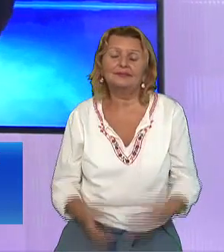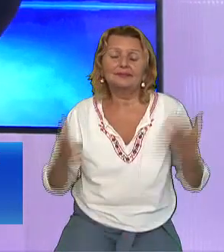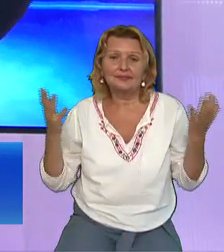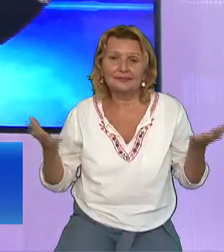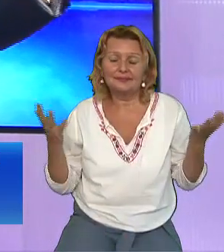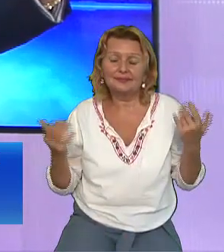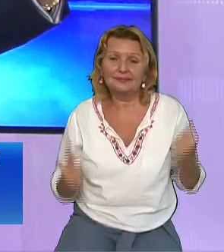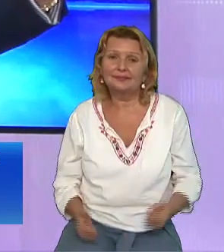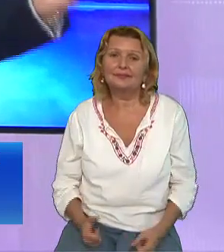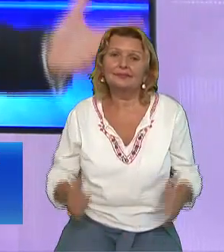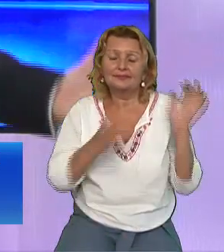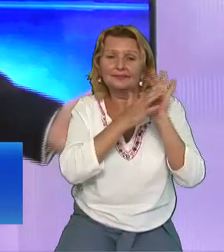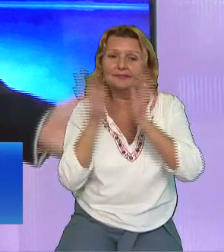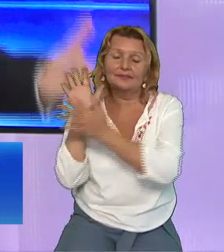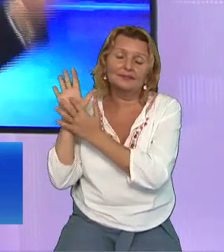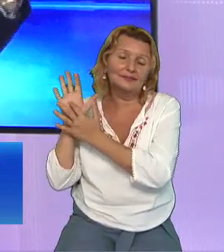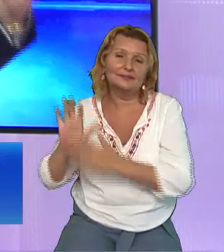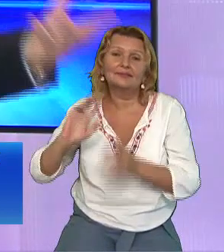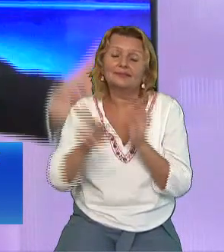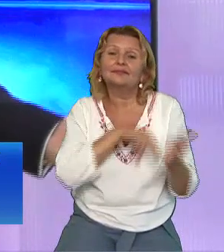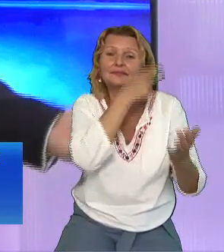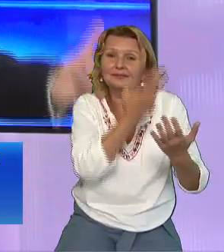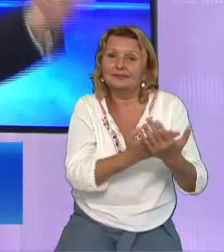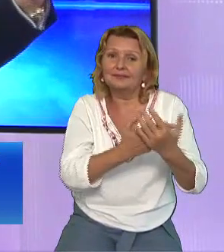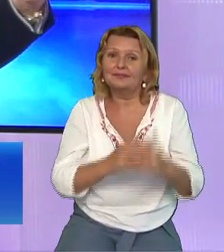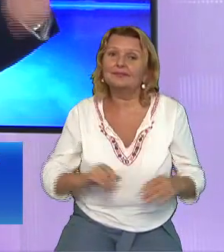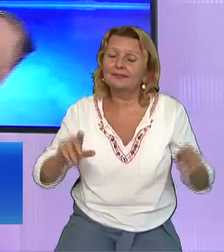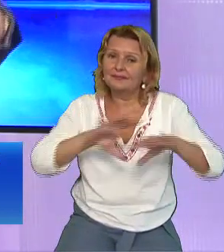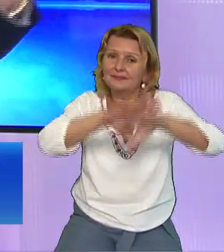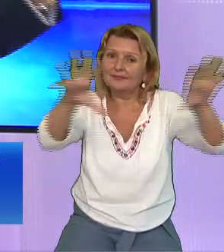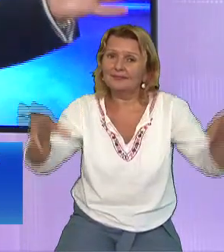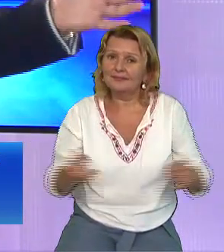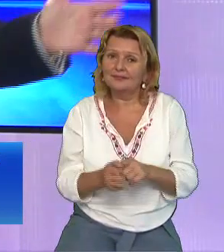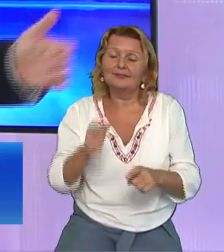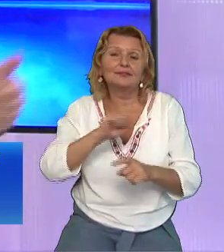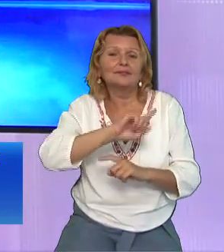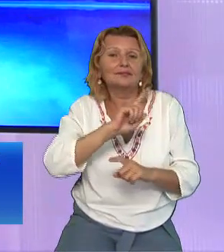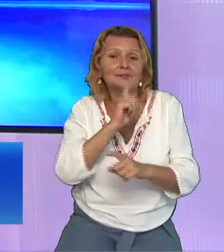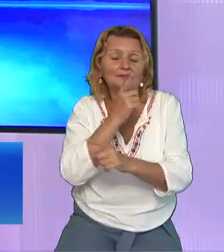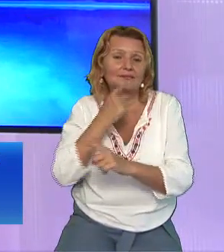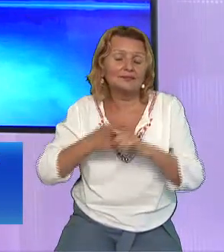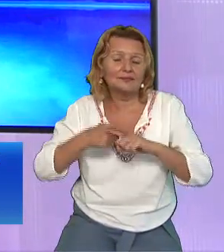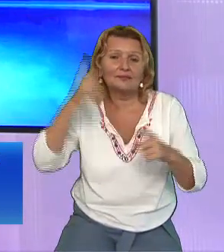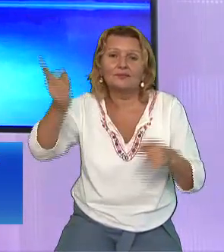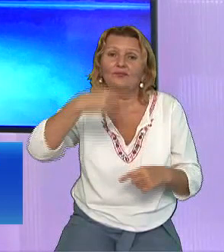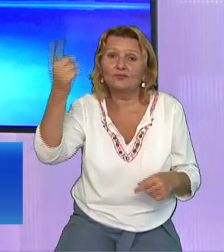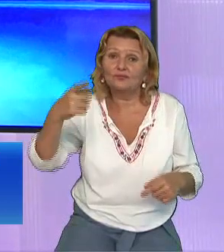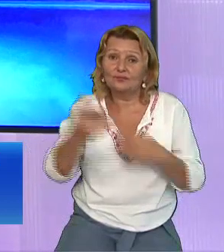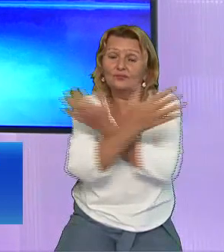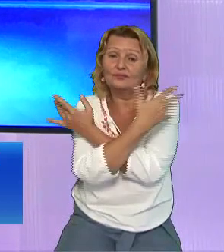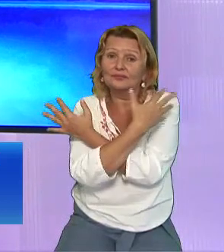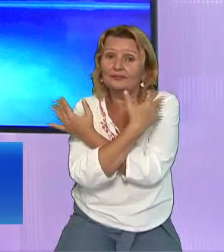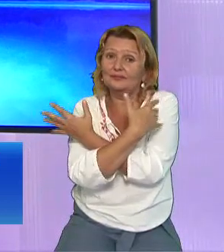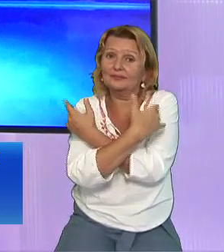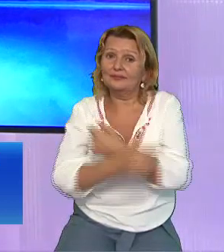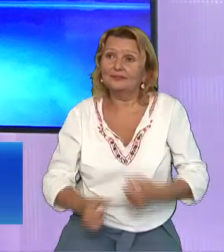morminte Viață dăruindele În clipa învierii lui Hristos Au înviat și alți ființi Din cetate S-au rătat multora Apoi au fost înviați la tronul lui Dumnezeu